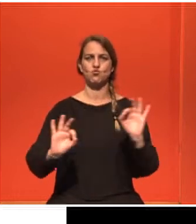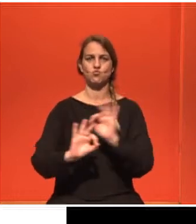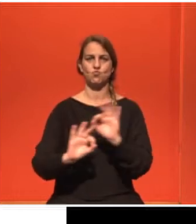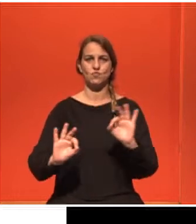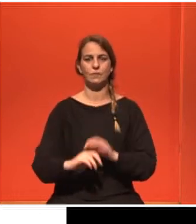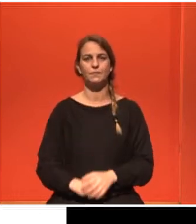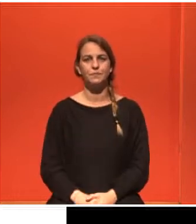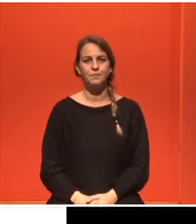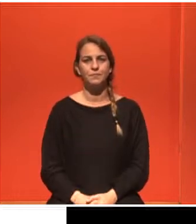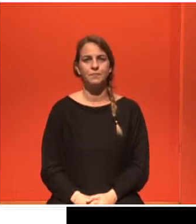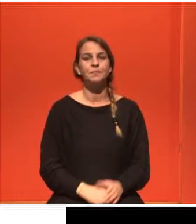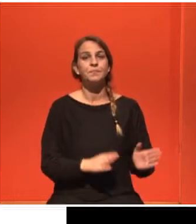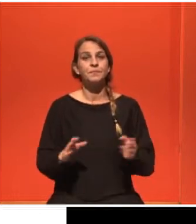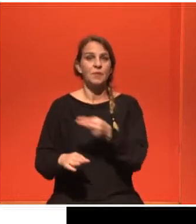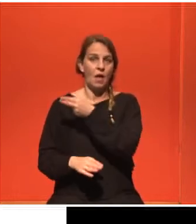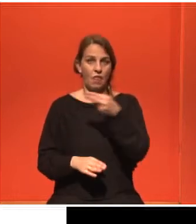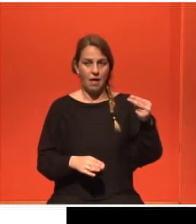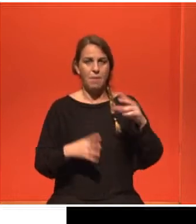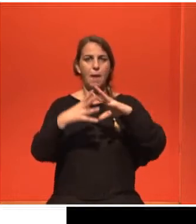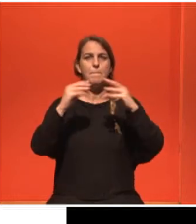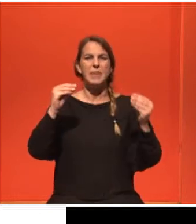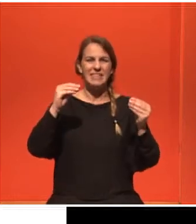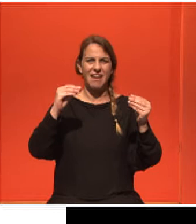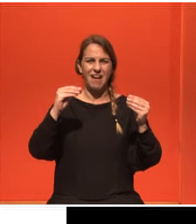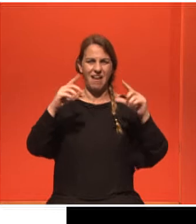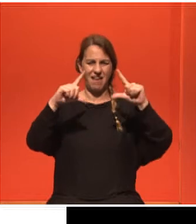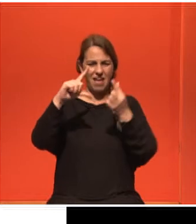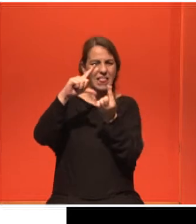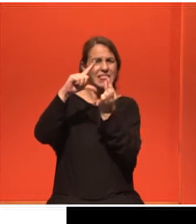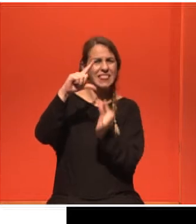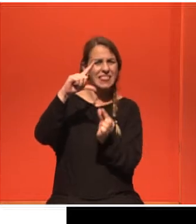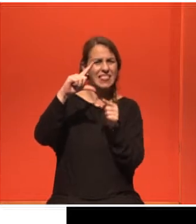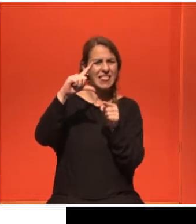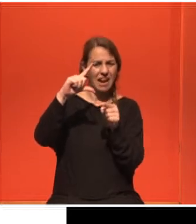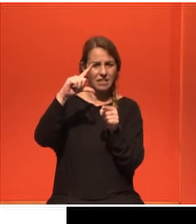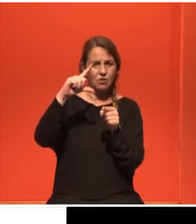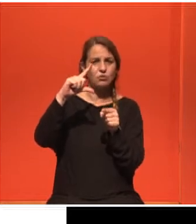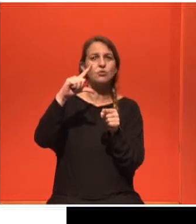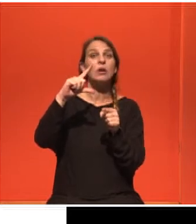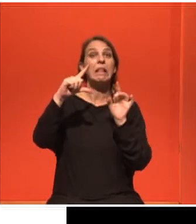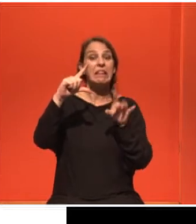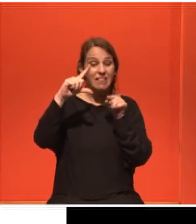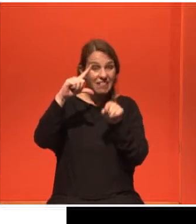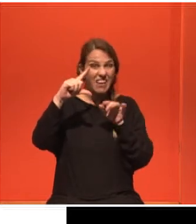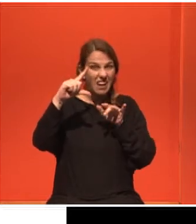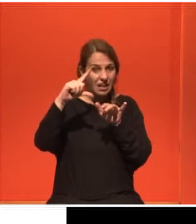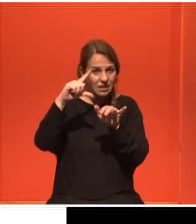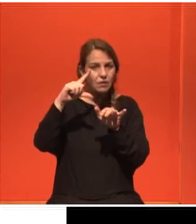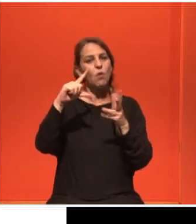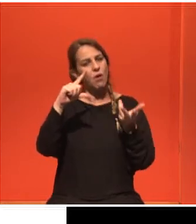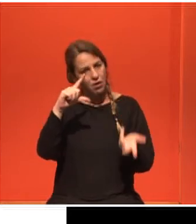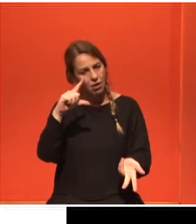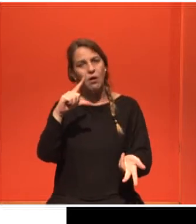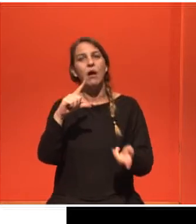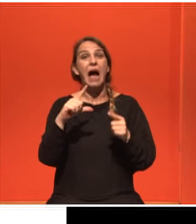Όσον αφορά τον καρκίνο του τραχύλου της μήτρας, και εδώ είναι εφικτή η διατήρηση γονιμότητας, η διατήρηση του οργάνου. Προτείνεται μόνο για τα